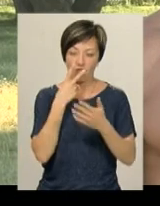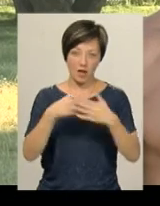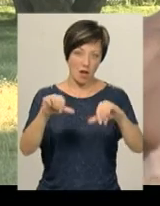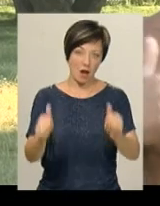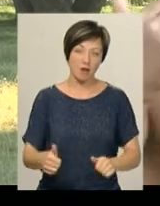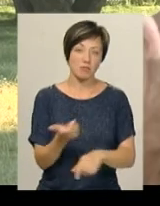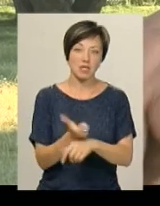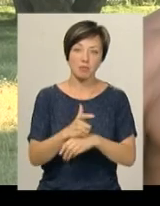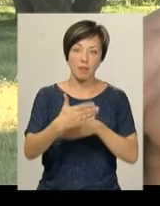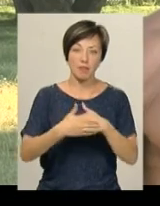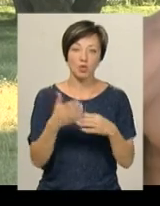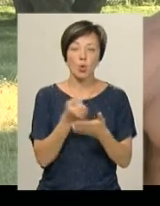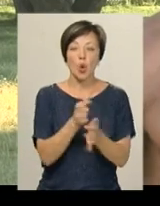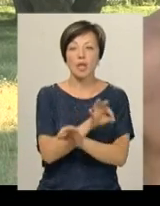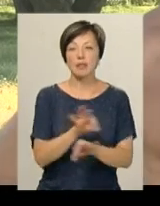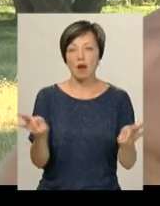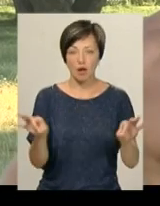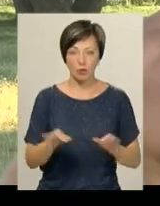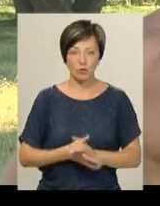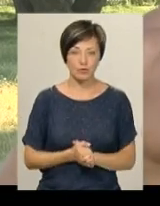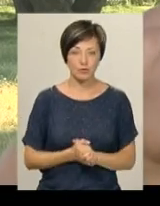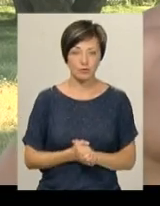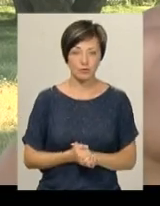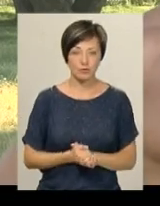вигляд буде максимально наближений до ідеалу бодібілдингу.